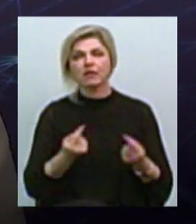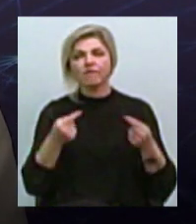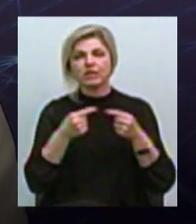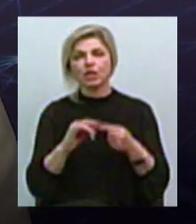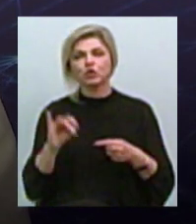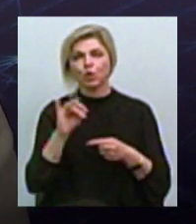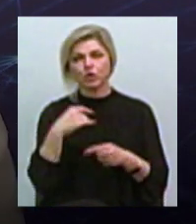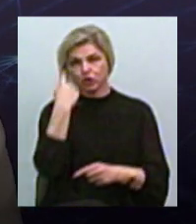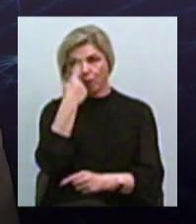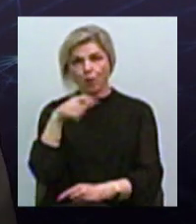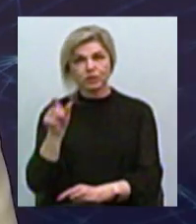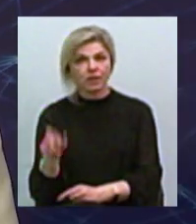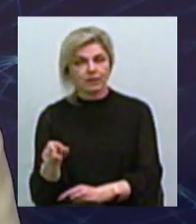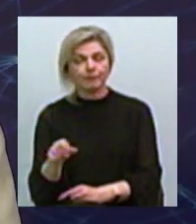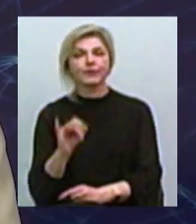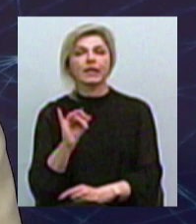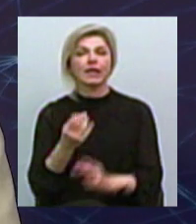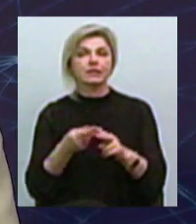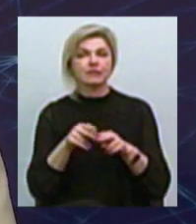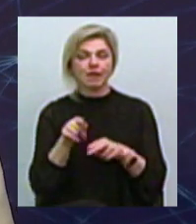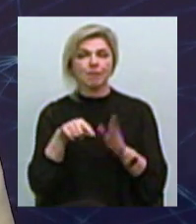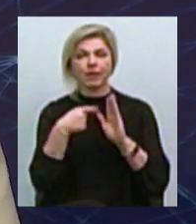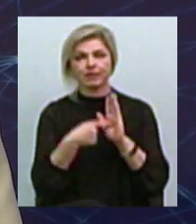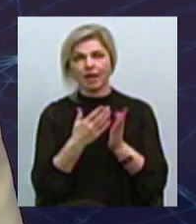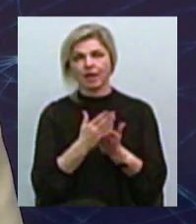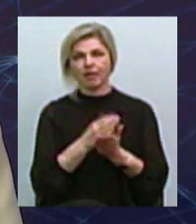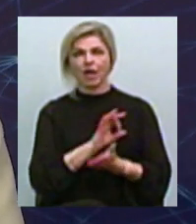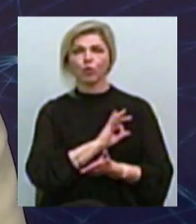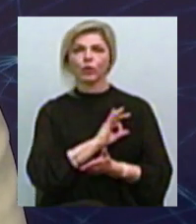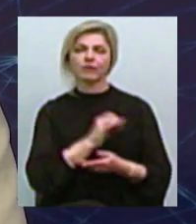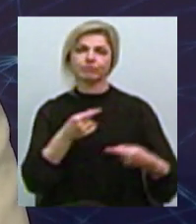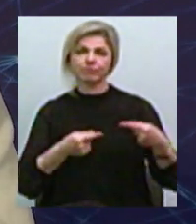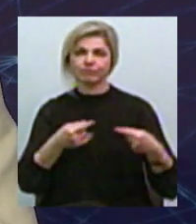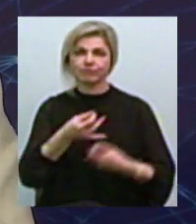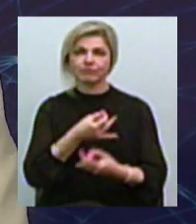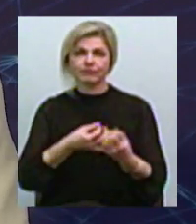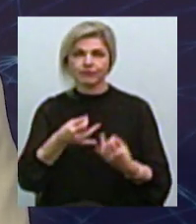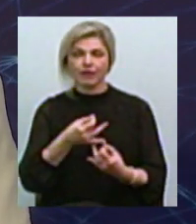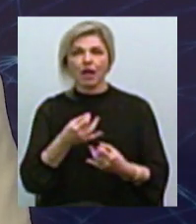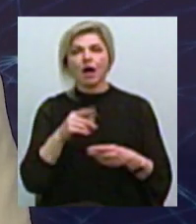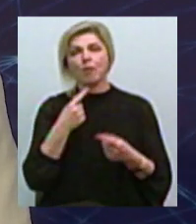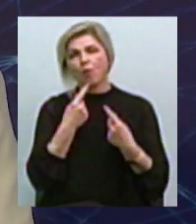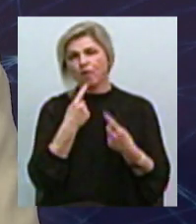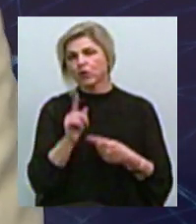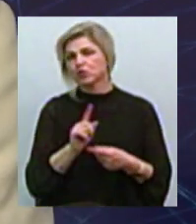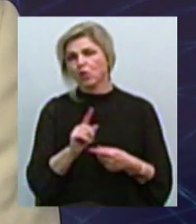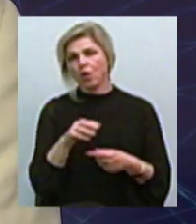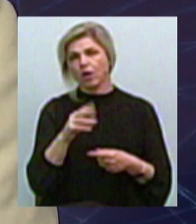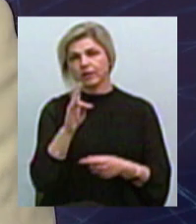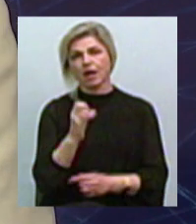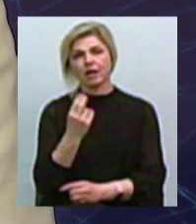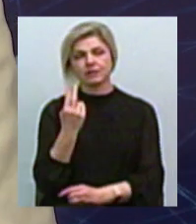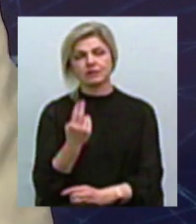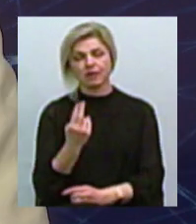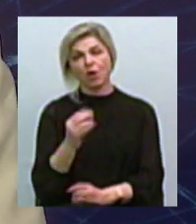постаті Тому з даного боку це питання є юридично дискусійним Мова йде не про те, що Нацбанк там, наприклад, порушує законодавчий Тому що зображення